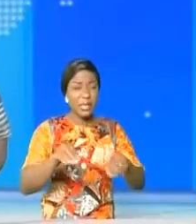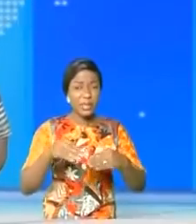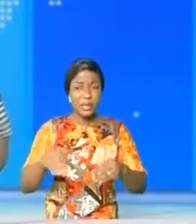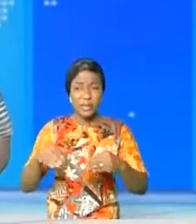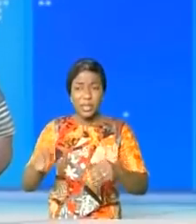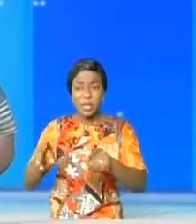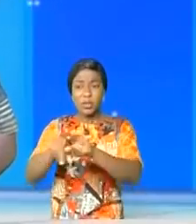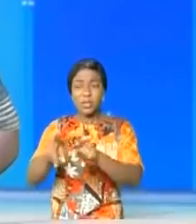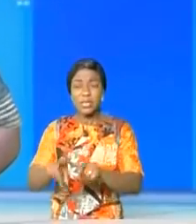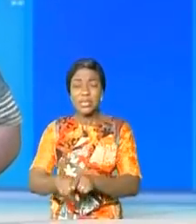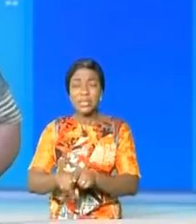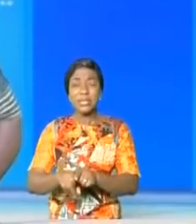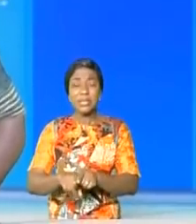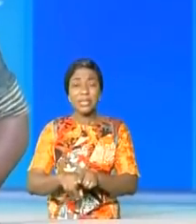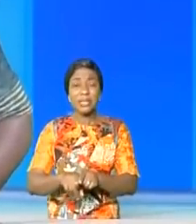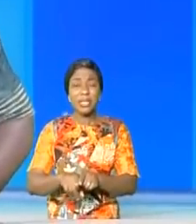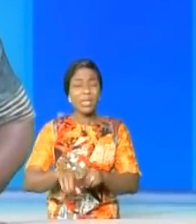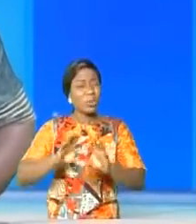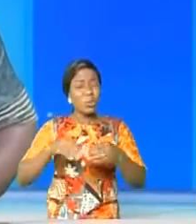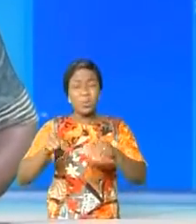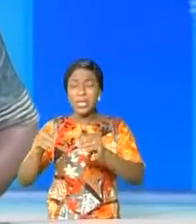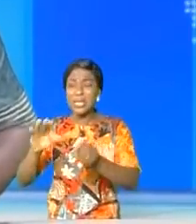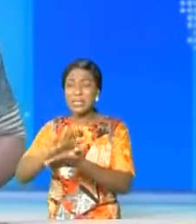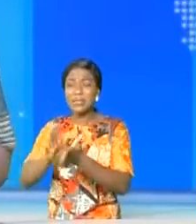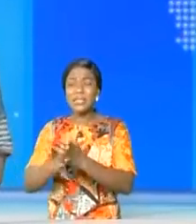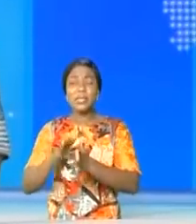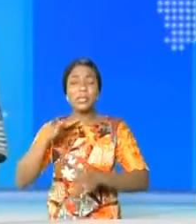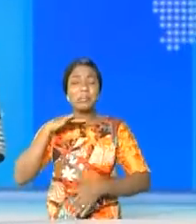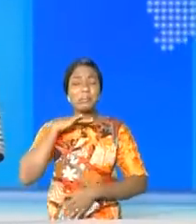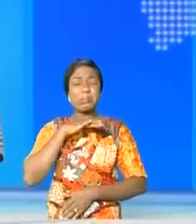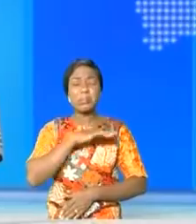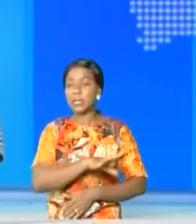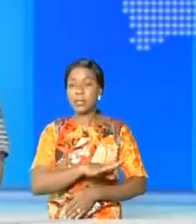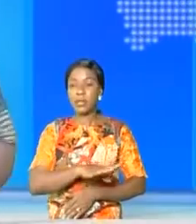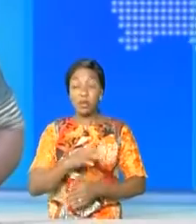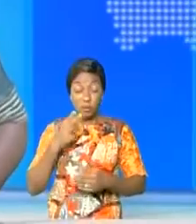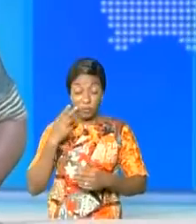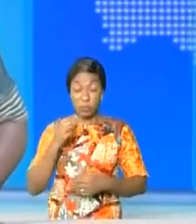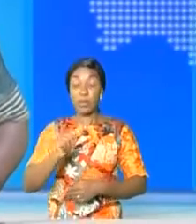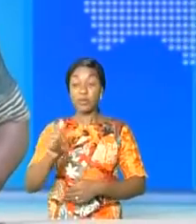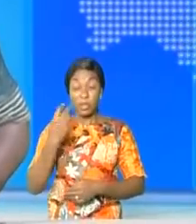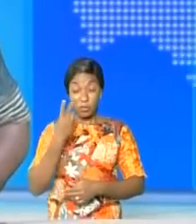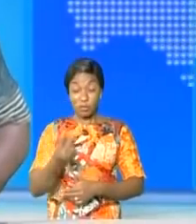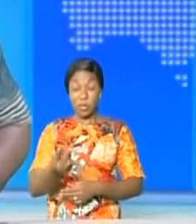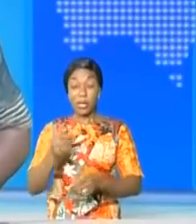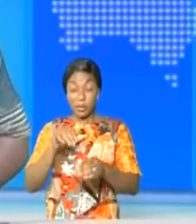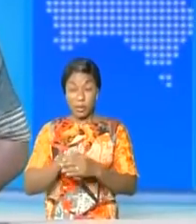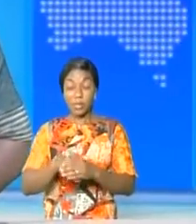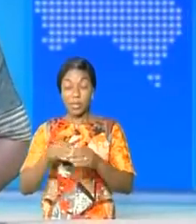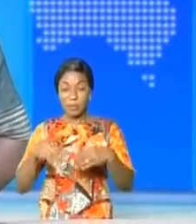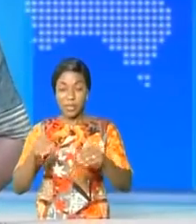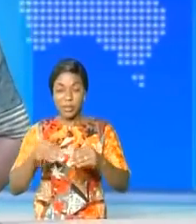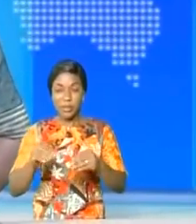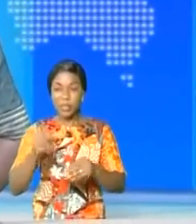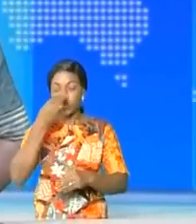confrontés au problème d'insalimenté. C'est le cas de ces marchés à Goma, au nord, qui vaut heureusement qu'il en procède à l'évacuation